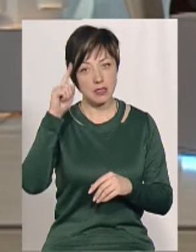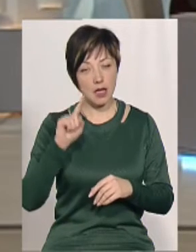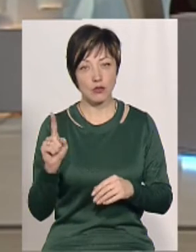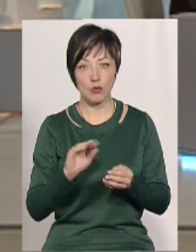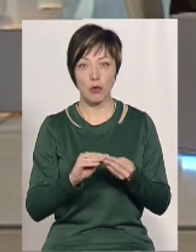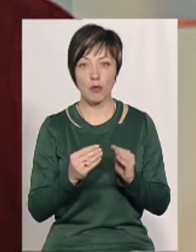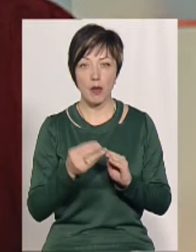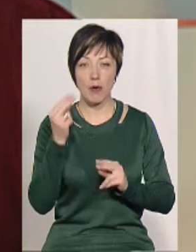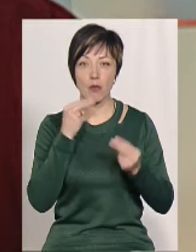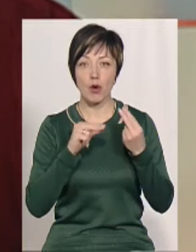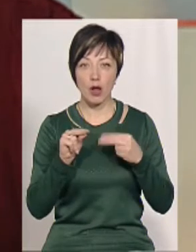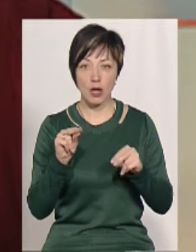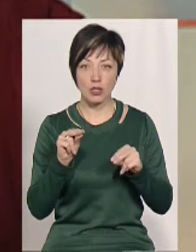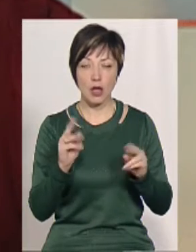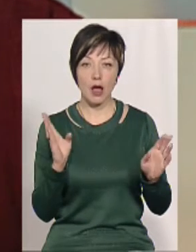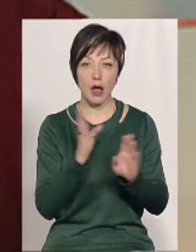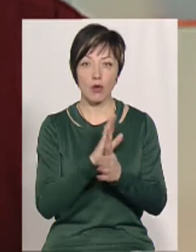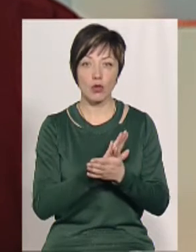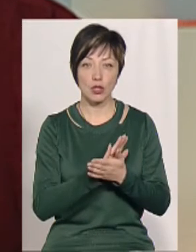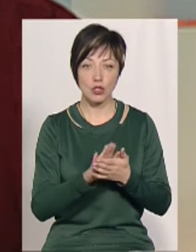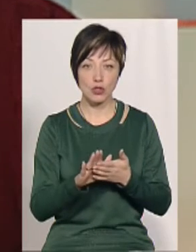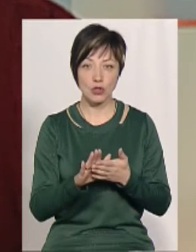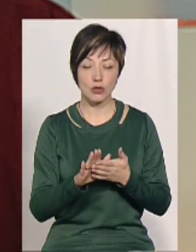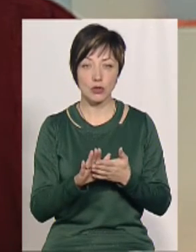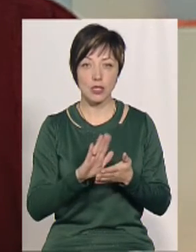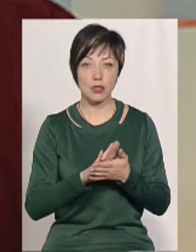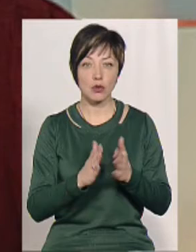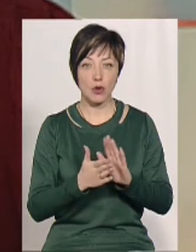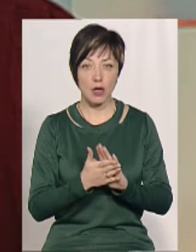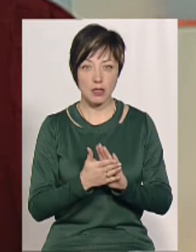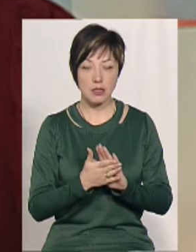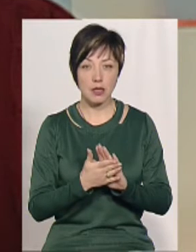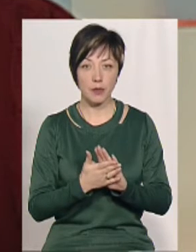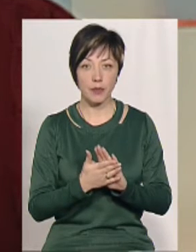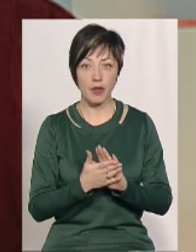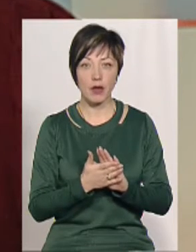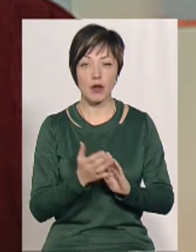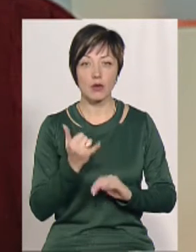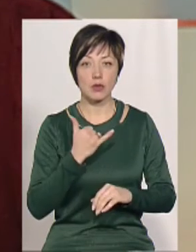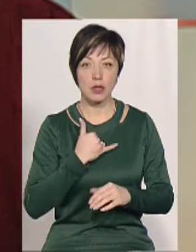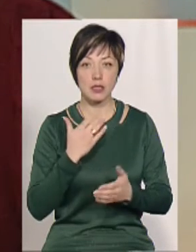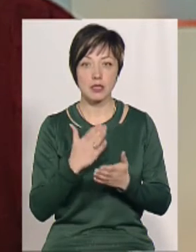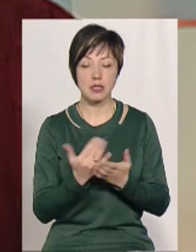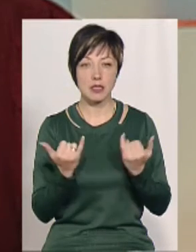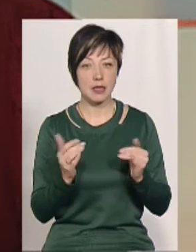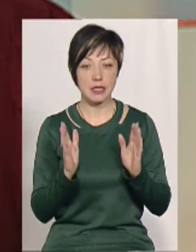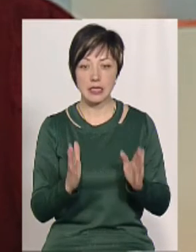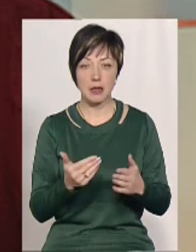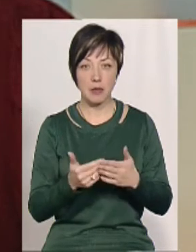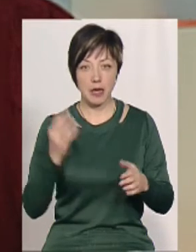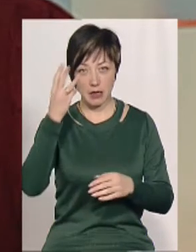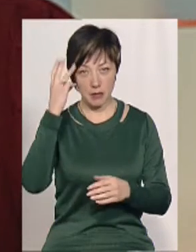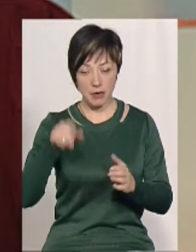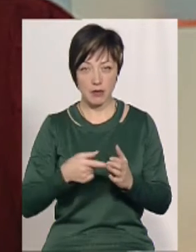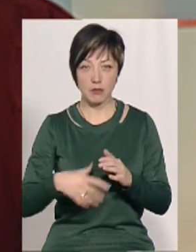проблема покращення екологічної екології, стану екології в нас стоїть наразі не тільки перед